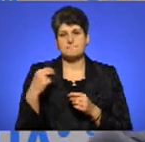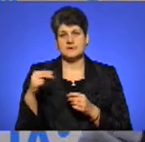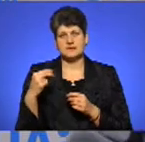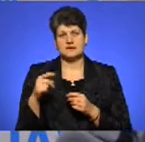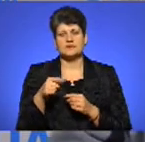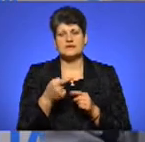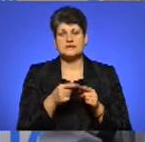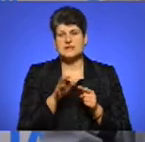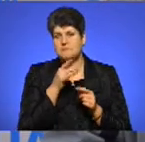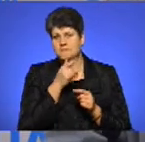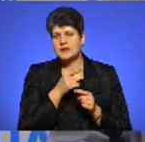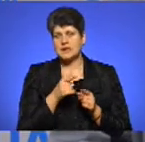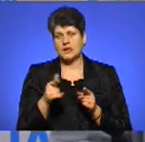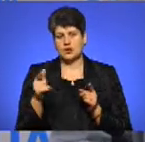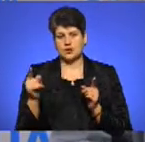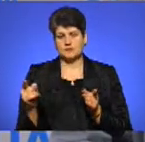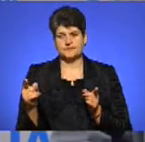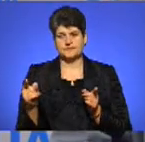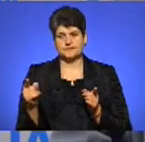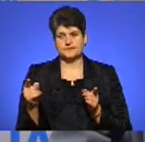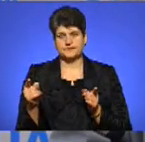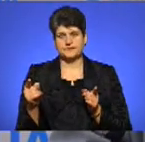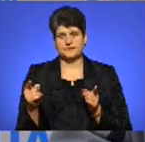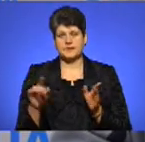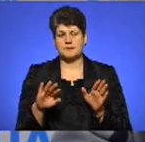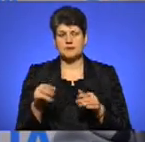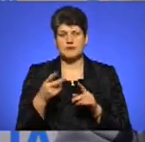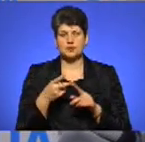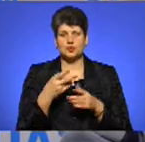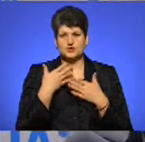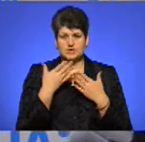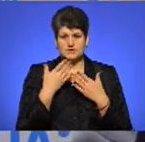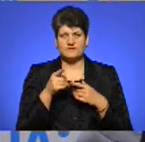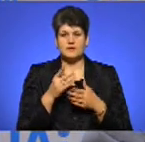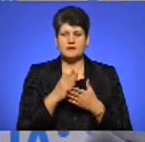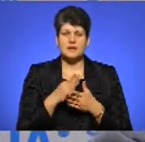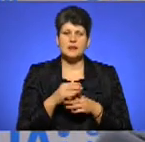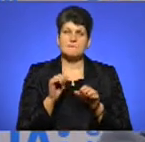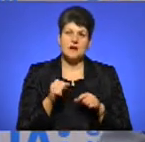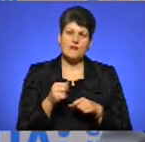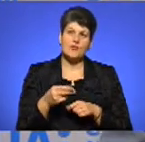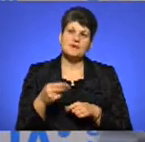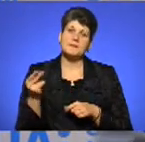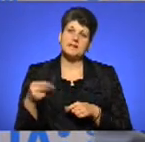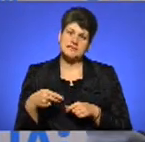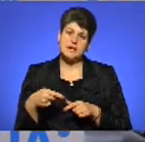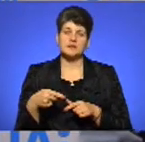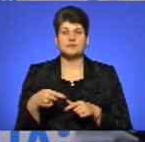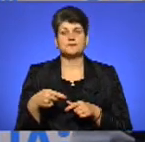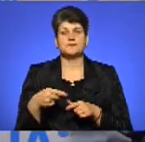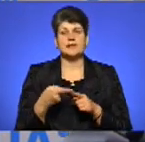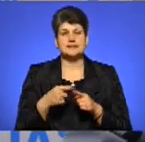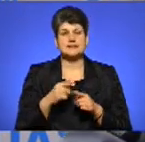який відводиться після другого читання, він має право або підписати ці